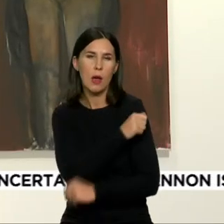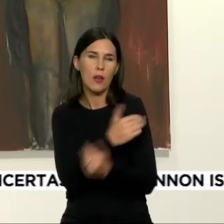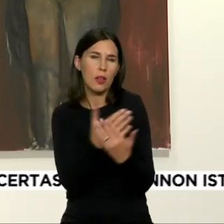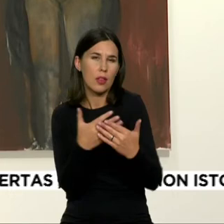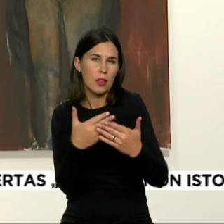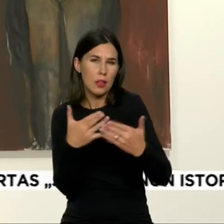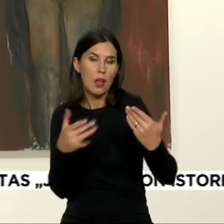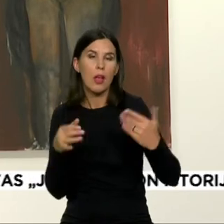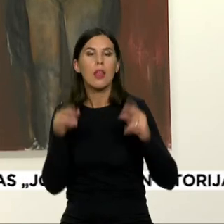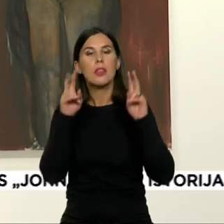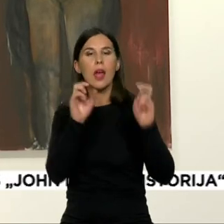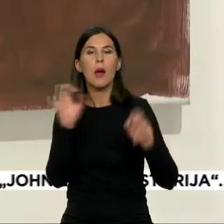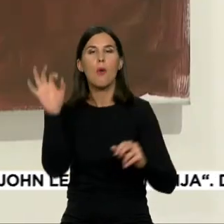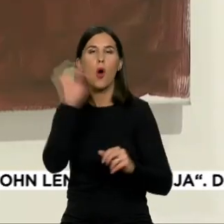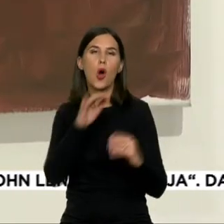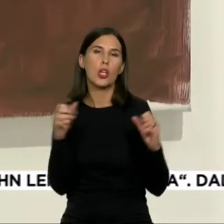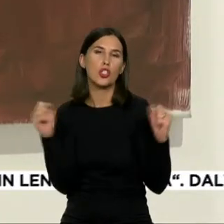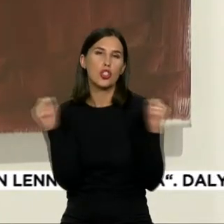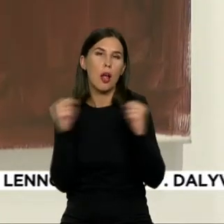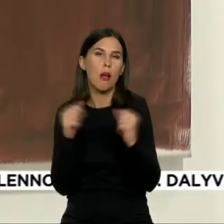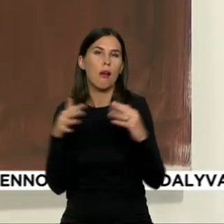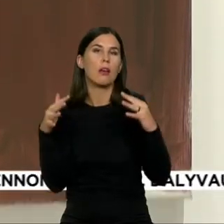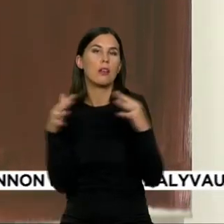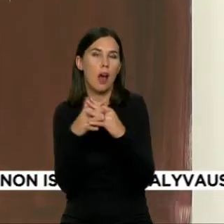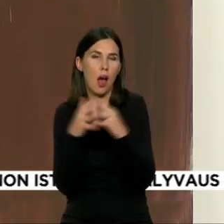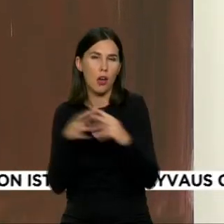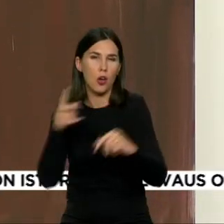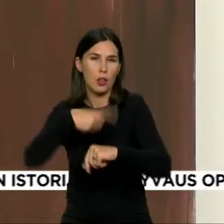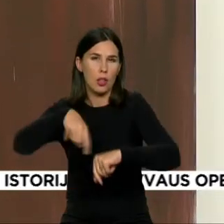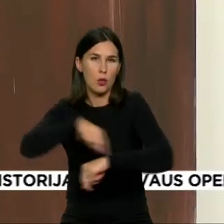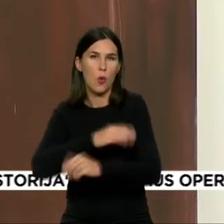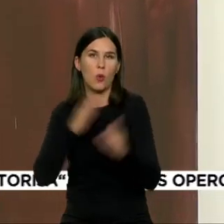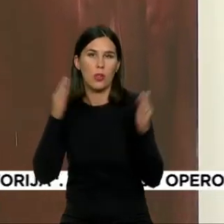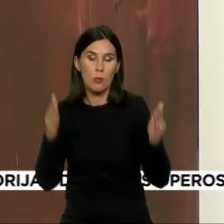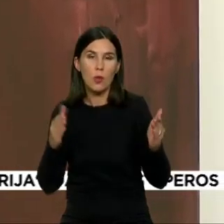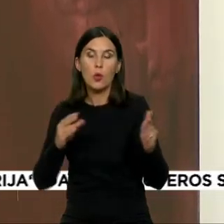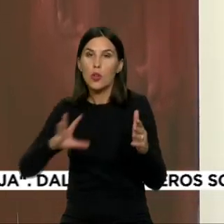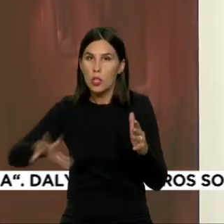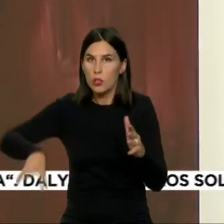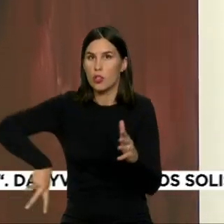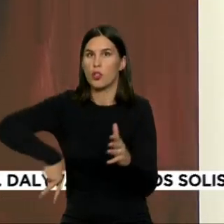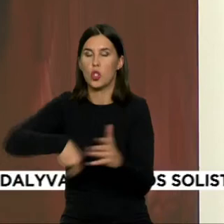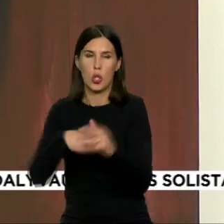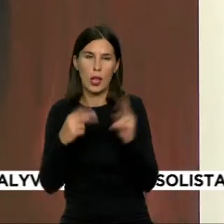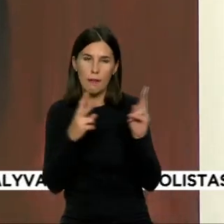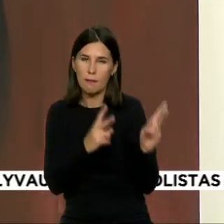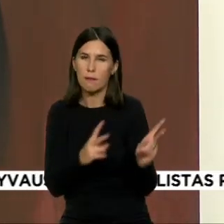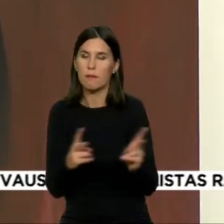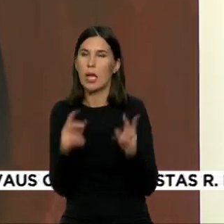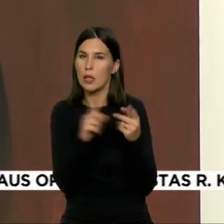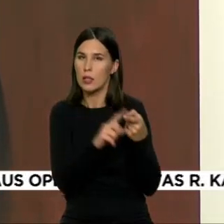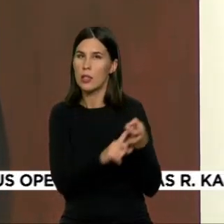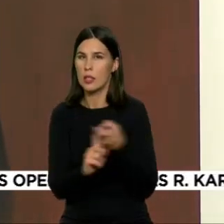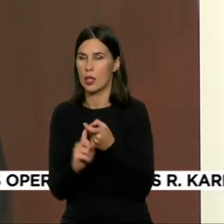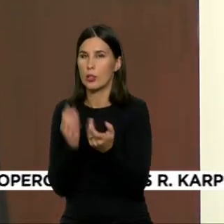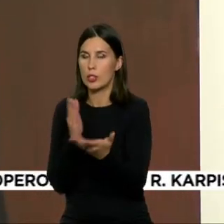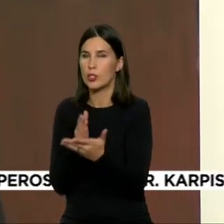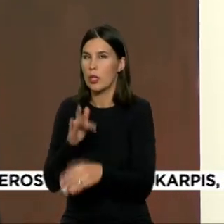šaltojo karo laikotarpį, tebeda rantytą ką pasaulioj. Šitą parodą nepagrista naujais